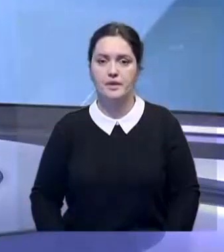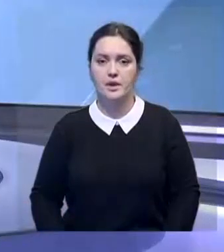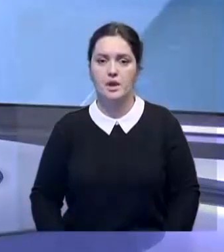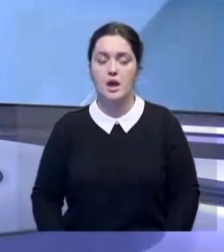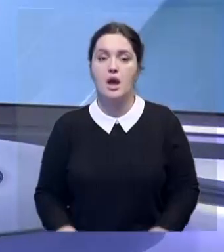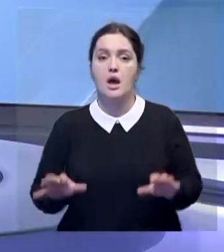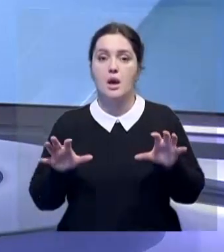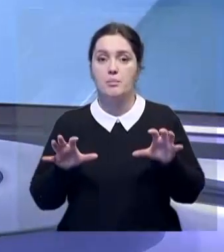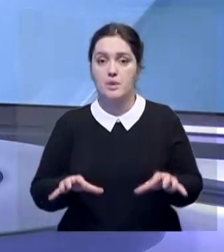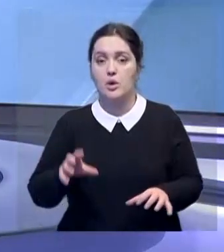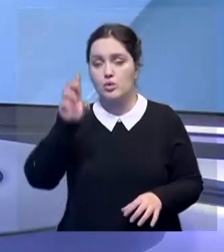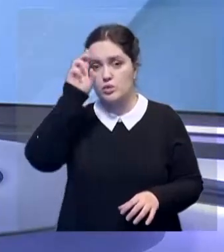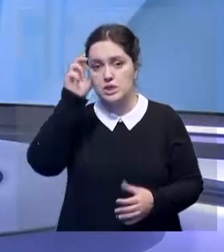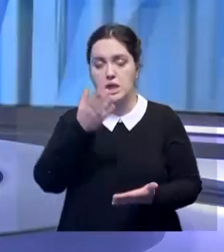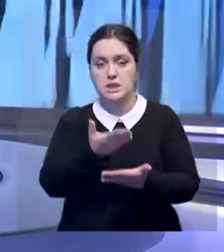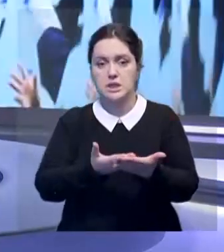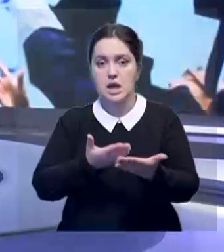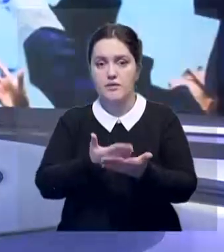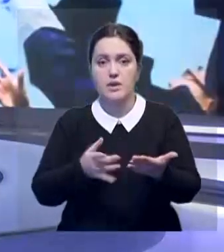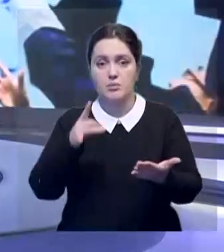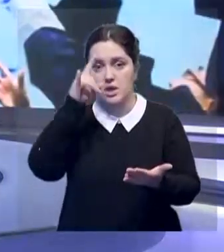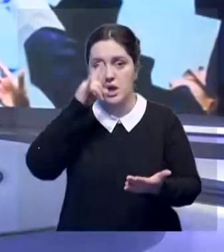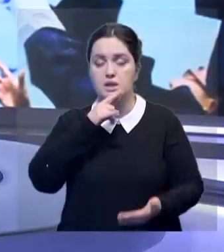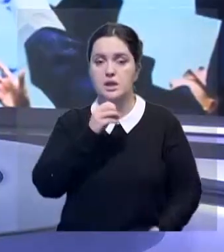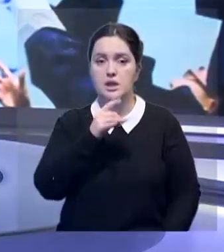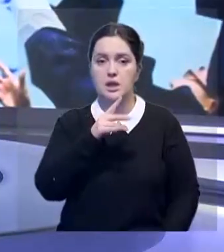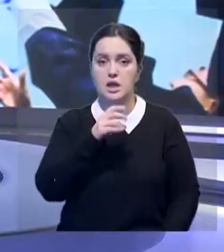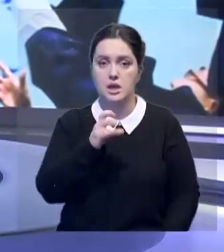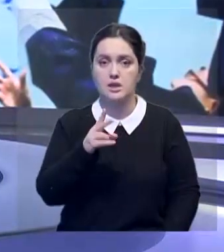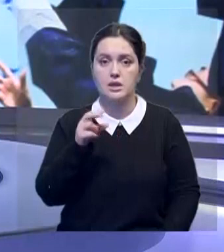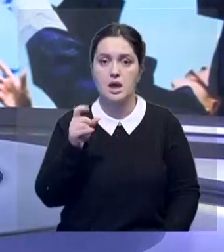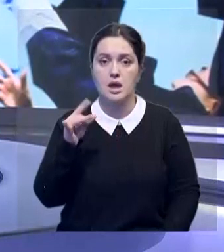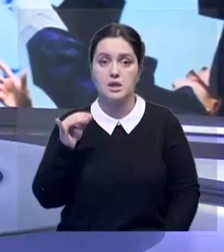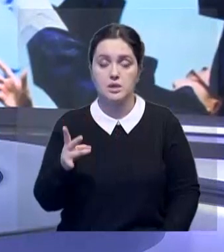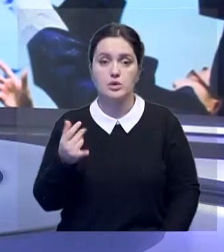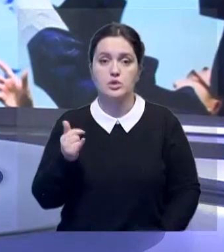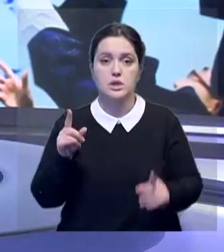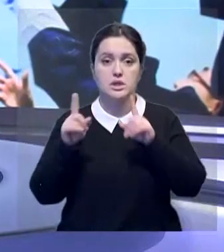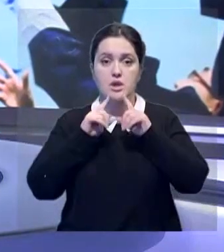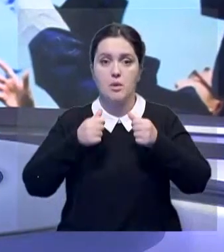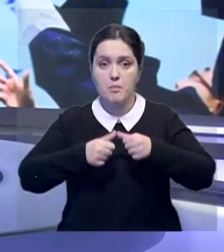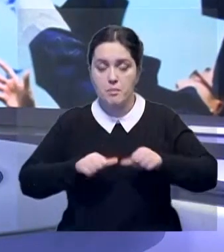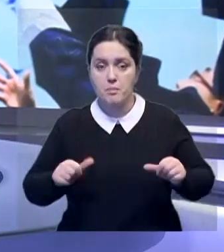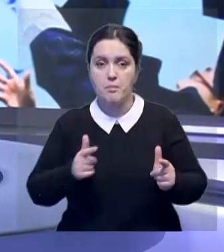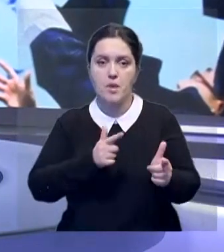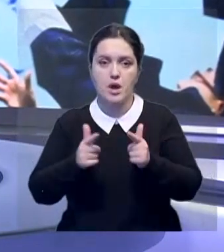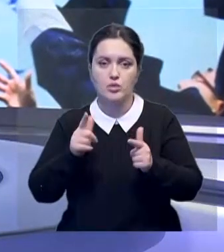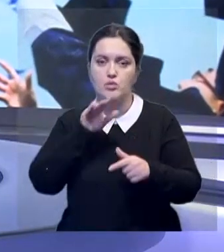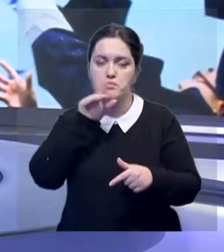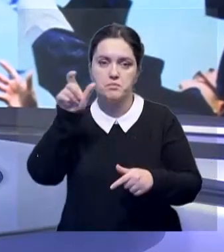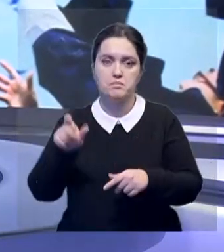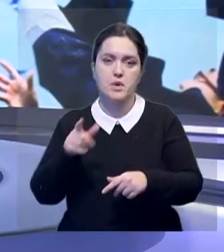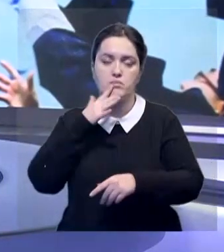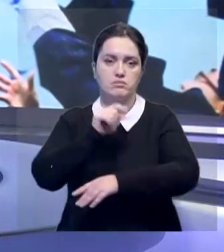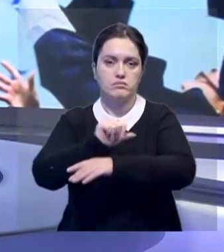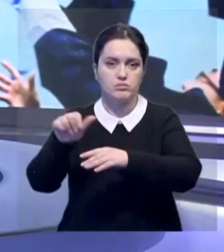Под председательством государственного советника Республики Казахстан Ерлана Карина состоялось очередное заседание комиссии по подготовке кадров за